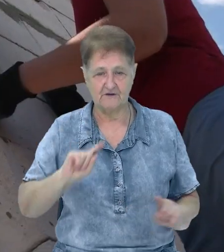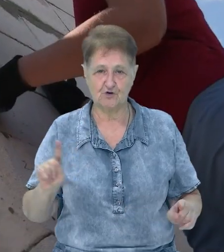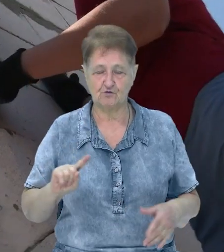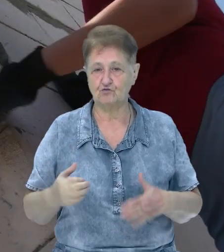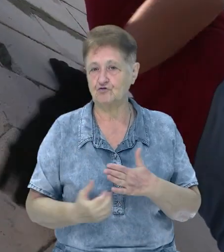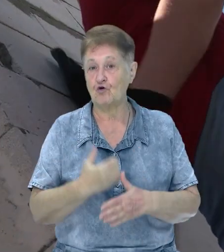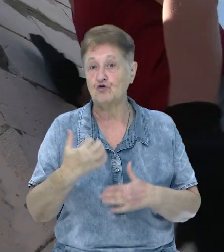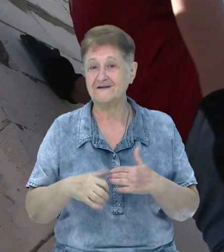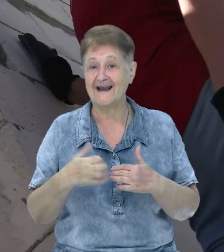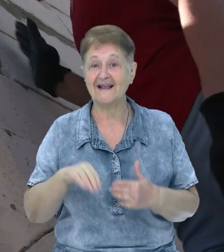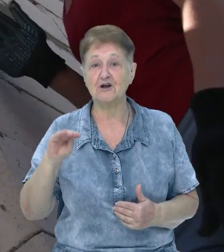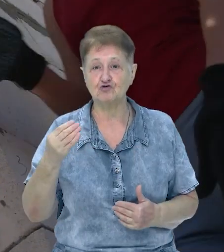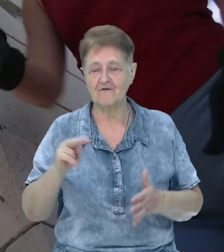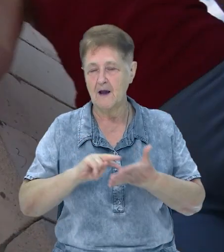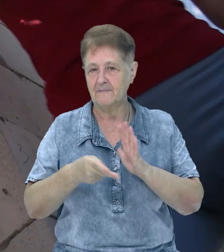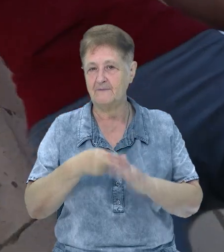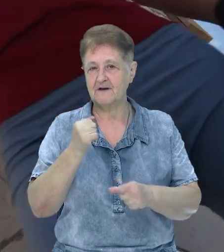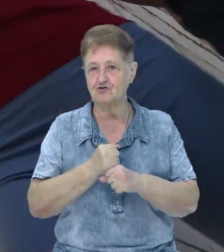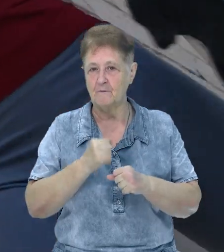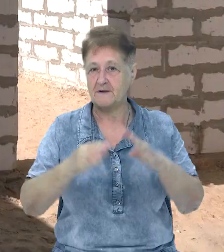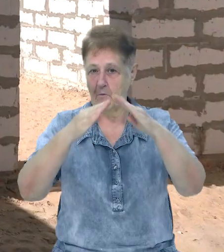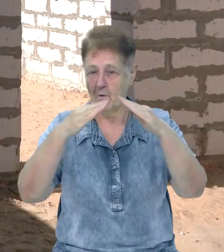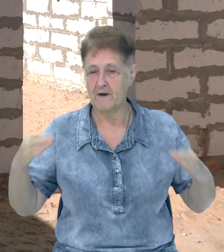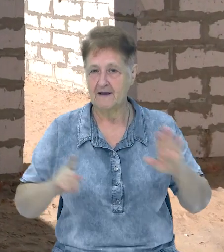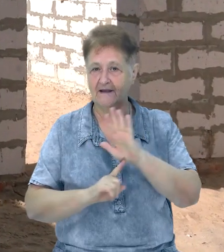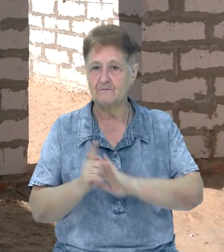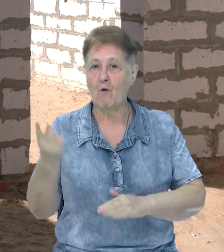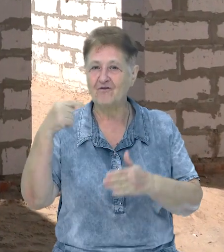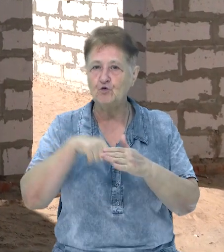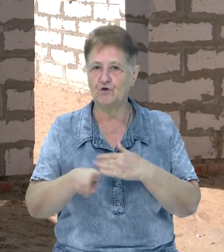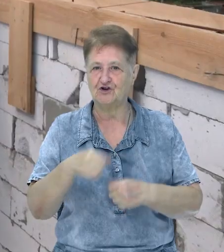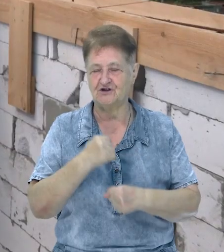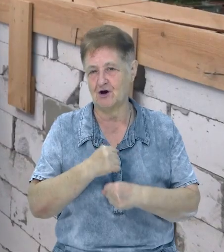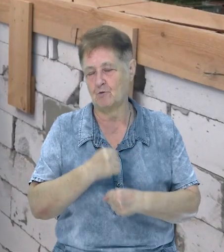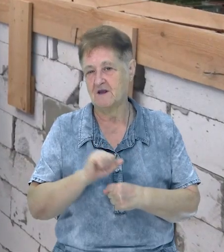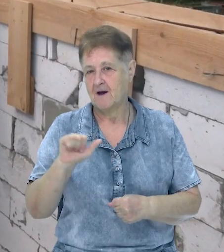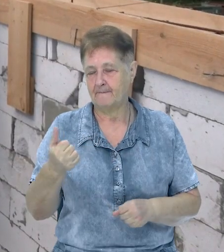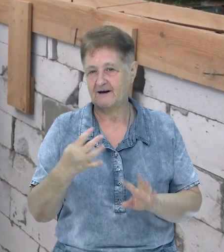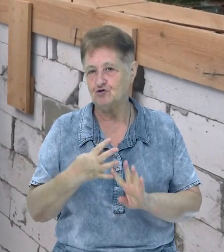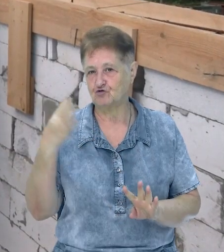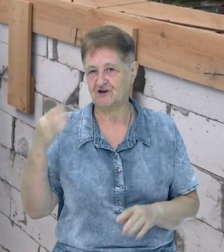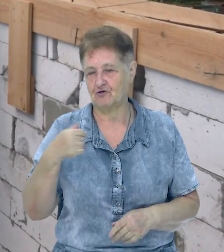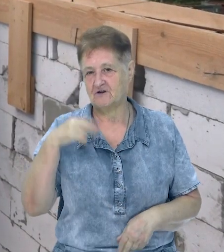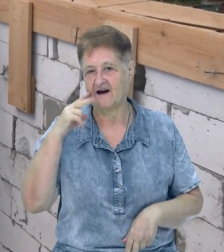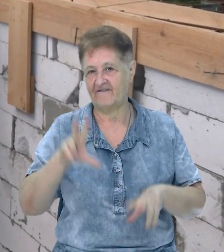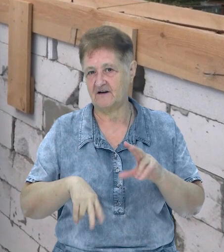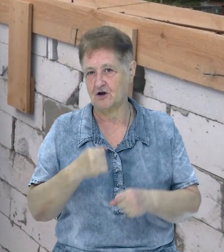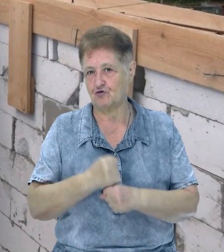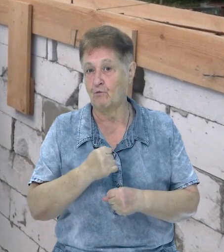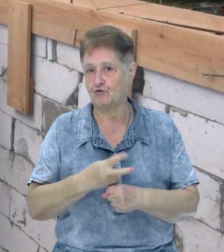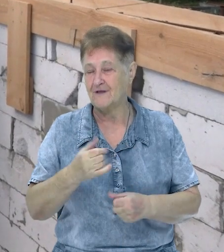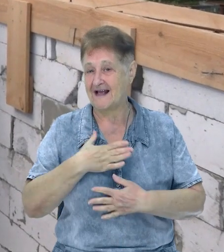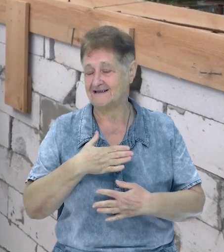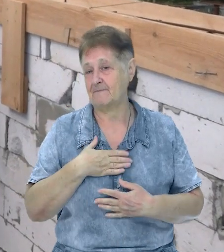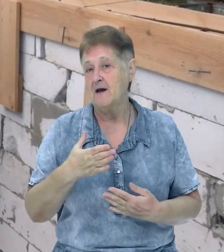новим. До середини жовтня волонтерки планують зробити покрівлю та приступити до внутрішніх робіт. В першу чергу, я вважаю, що роблю це для себе.